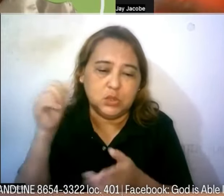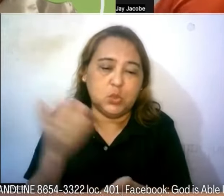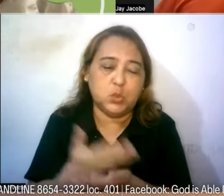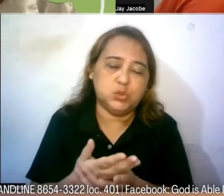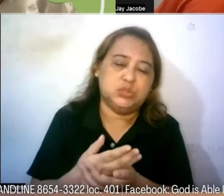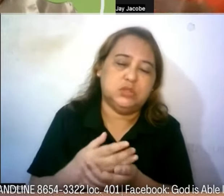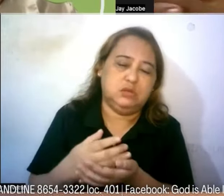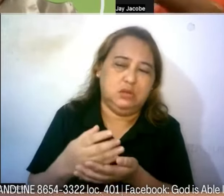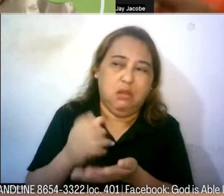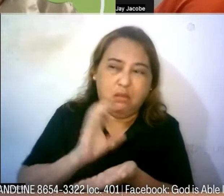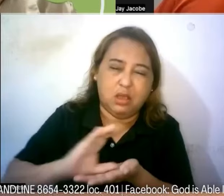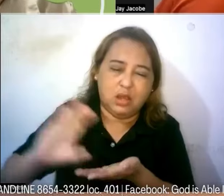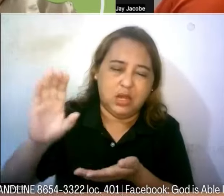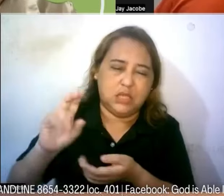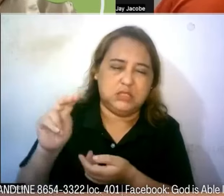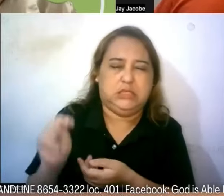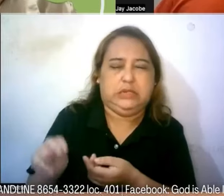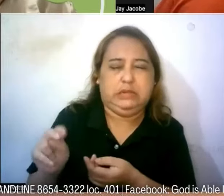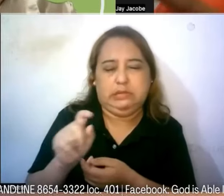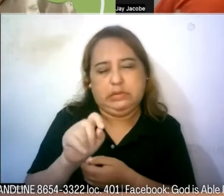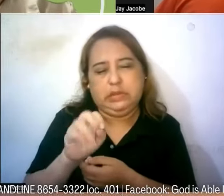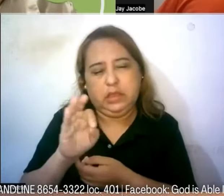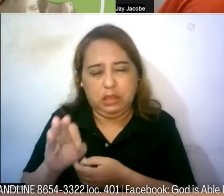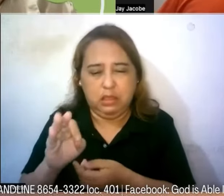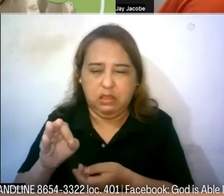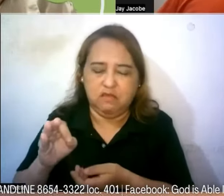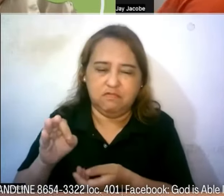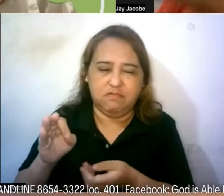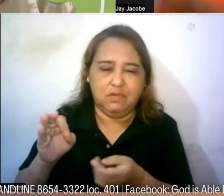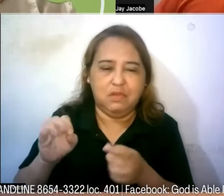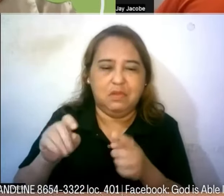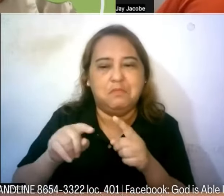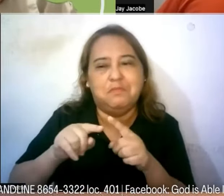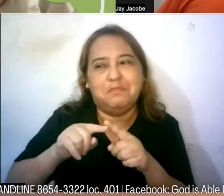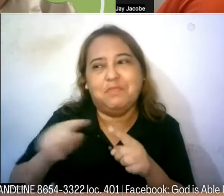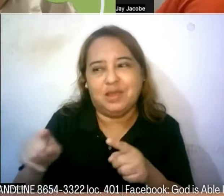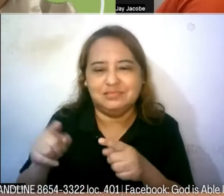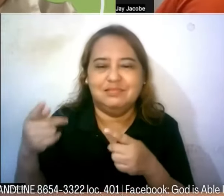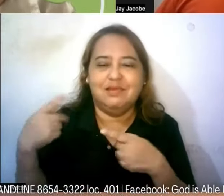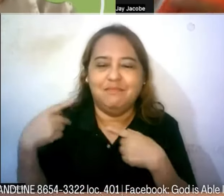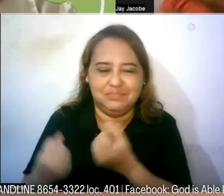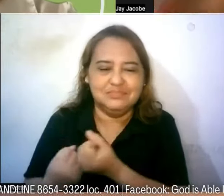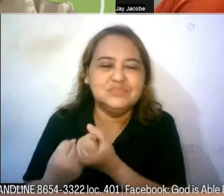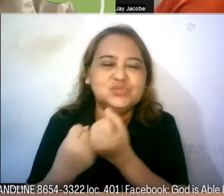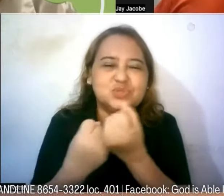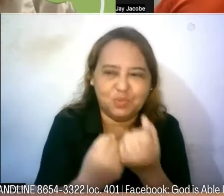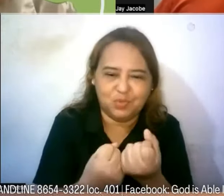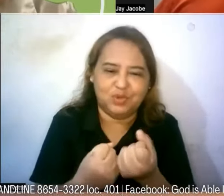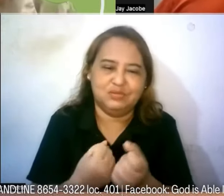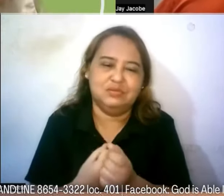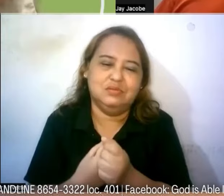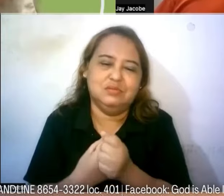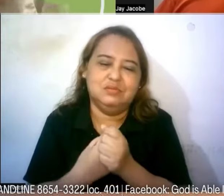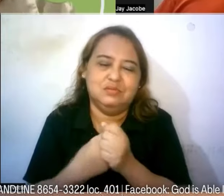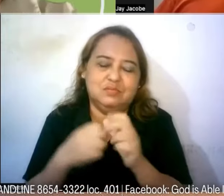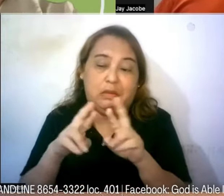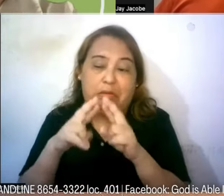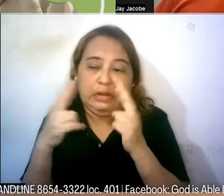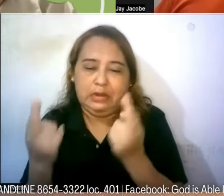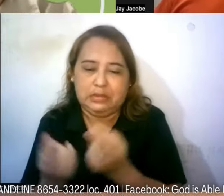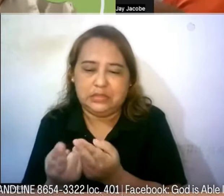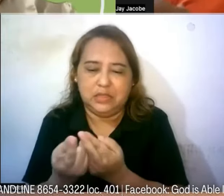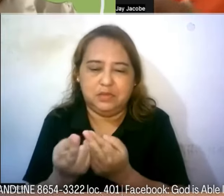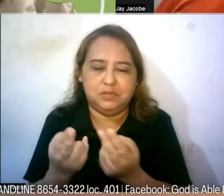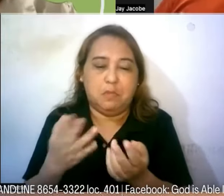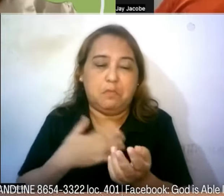may sumagot po ng tuition fee niya at may sumagot po ng accommodation niya ng mga kamag-anak ni Mrs.